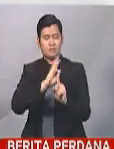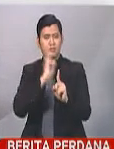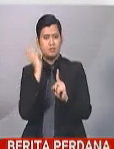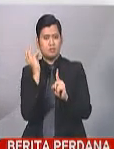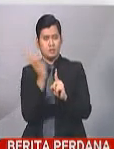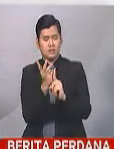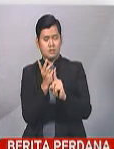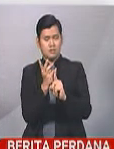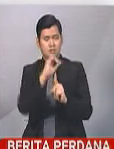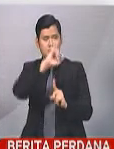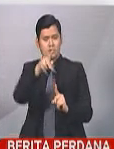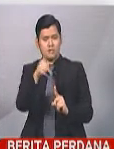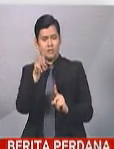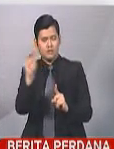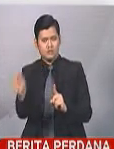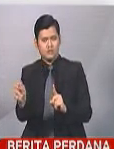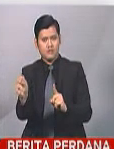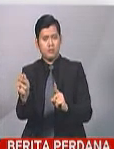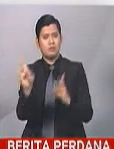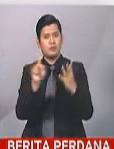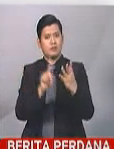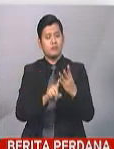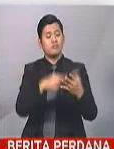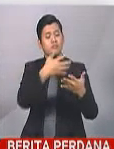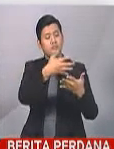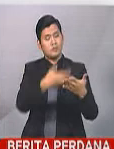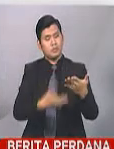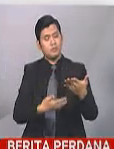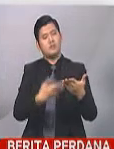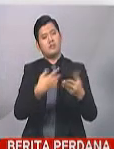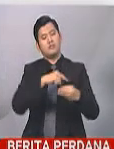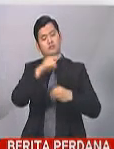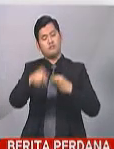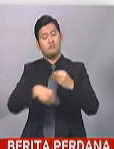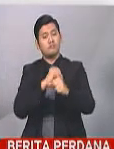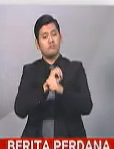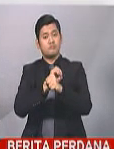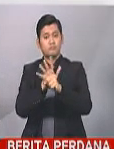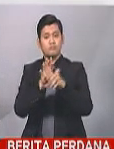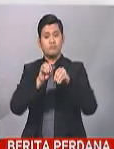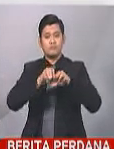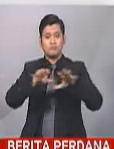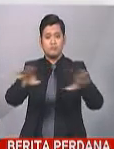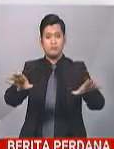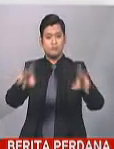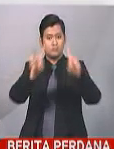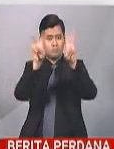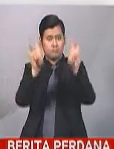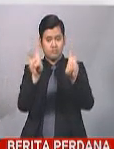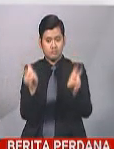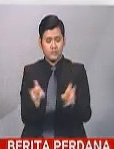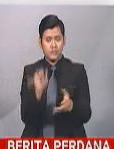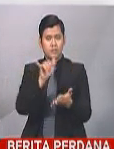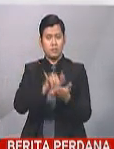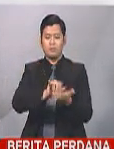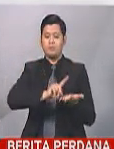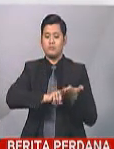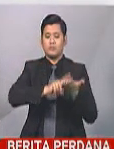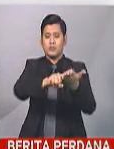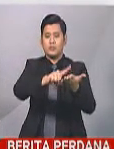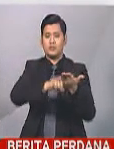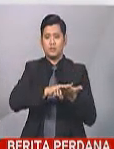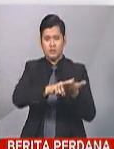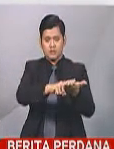Masyarakat JKM dan perkara berkaitan pandemik COVID-19. Topik tersebut merupakan antara perbincangan